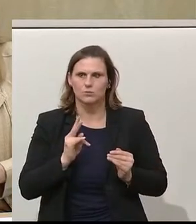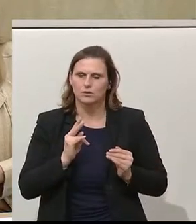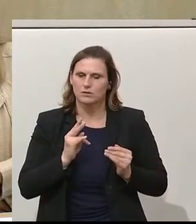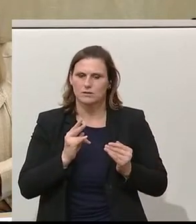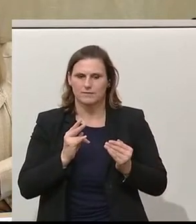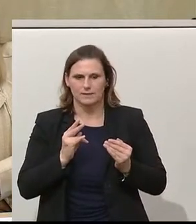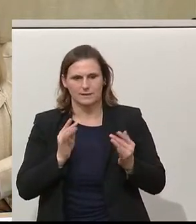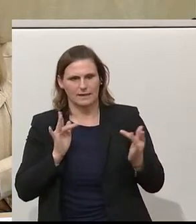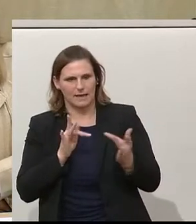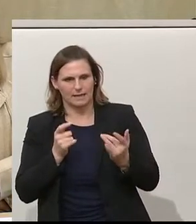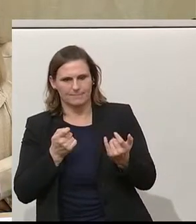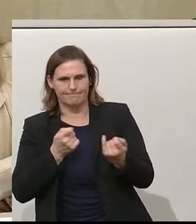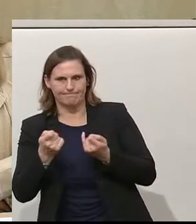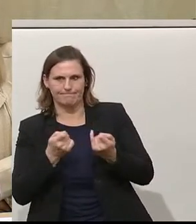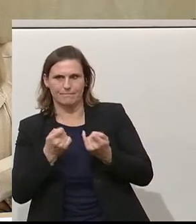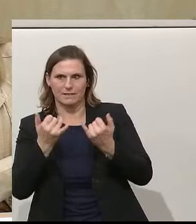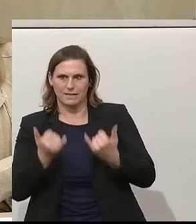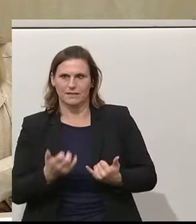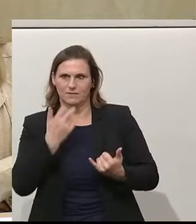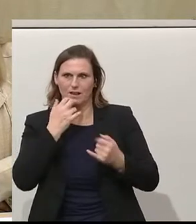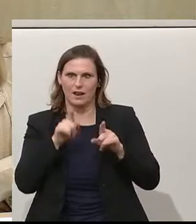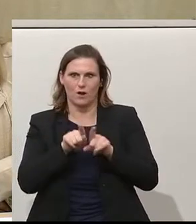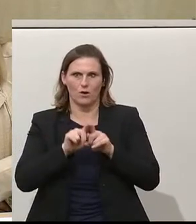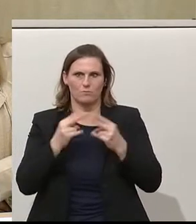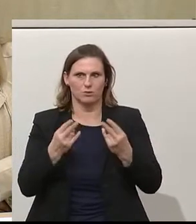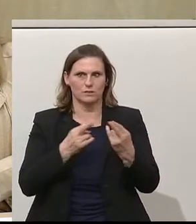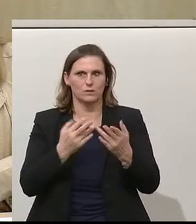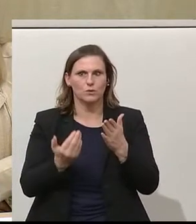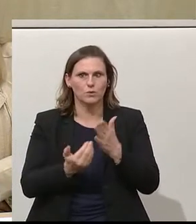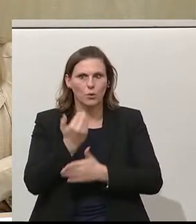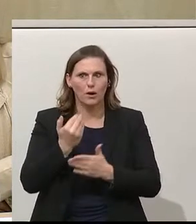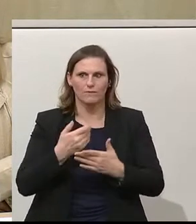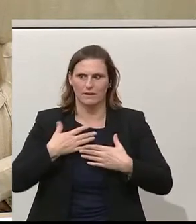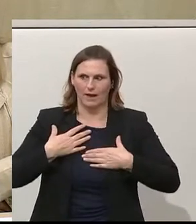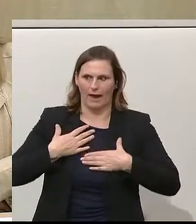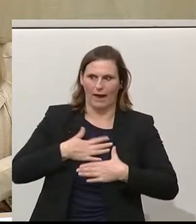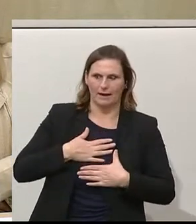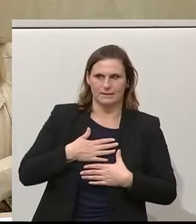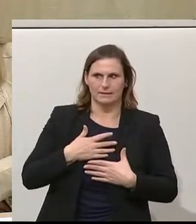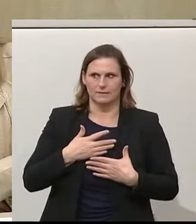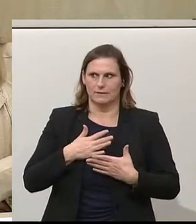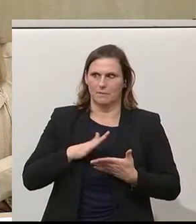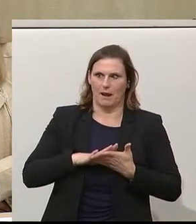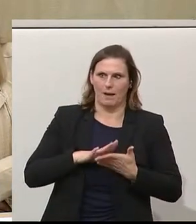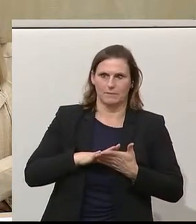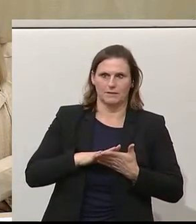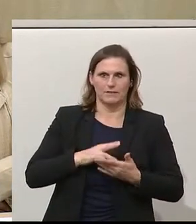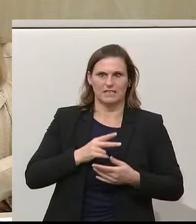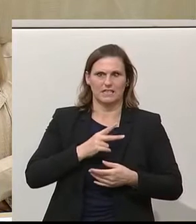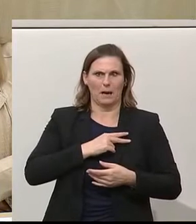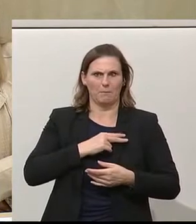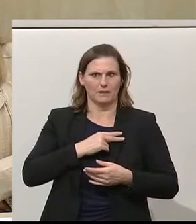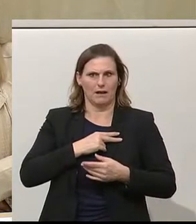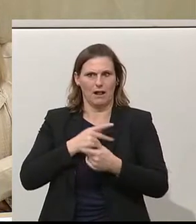gegensteuern und deswegen wollen wir in dieser Bundesregierung auch dafür sorgen, dass die Berührungsängste, es in Österreich immer noch dem Kapitalmarkt gegenüber